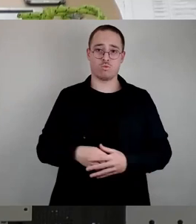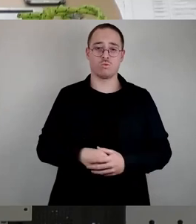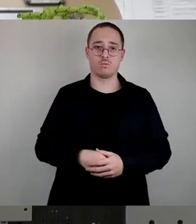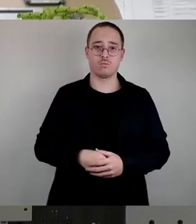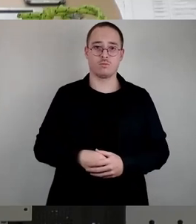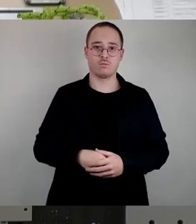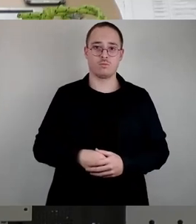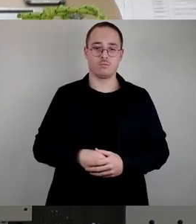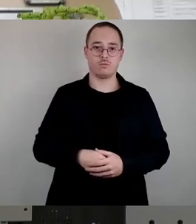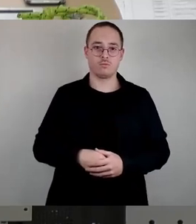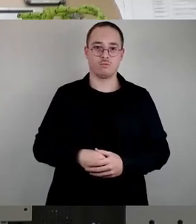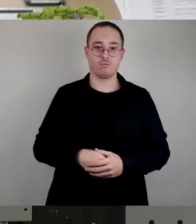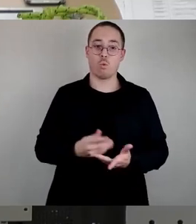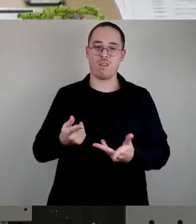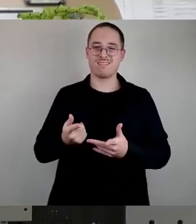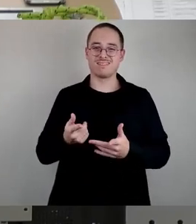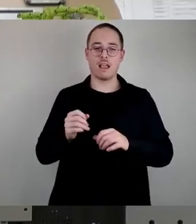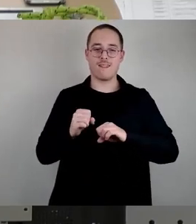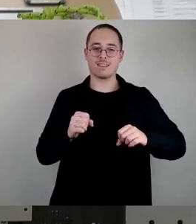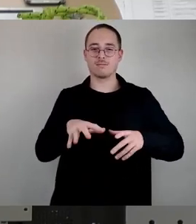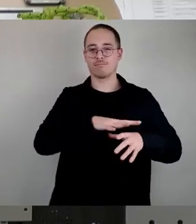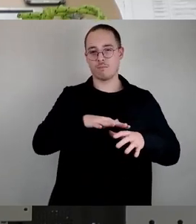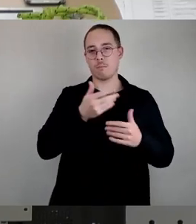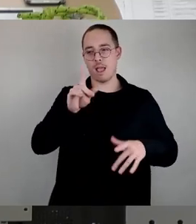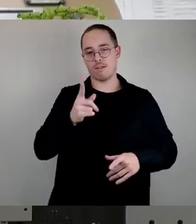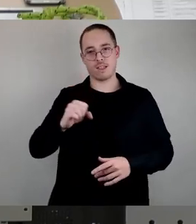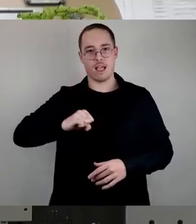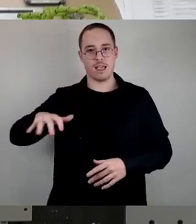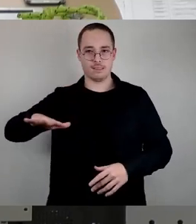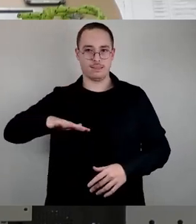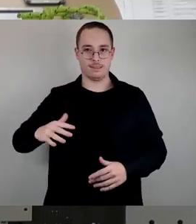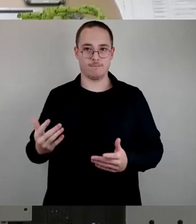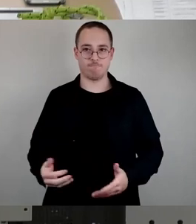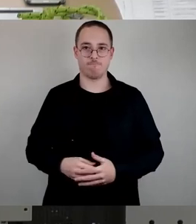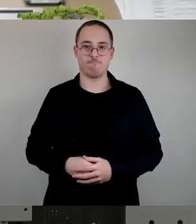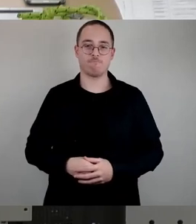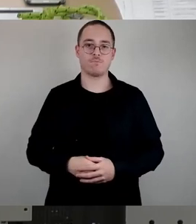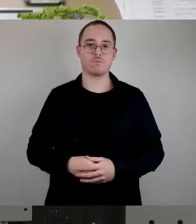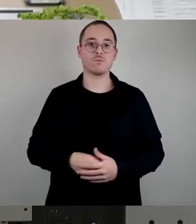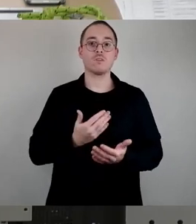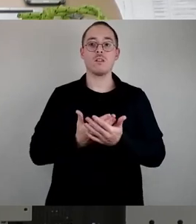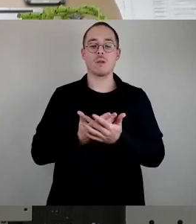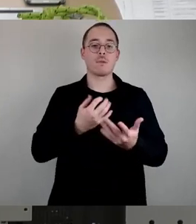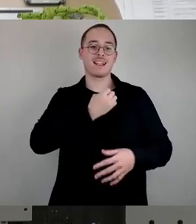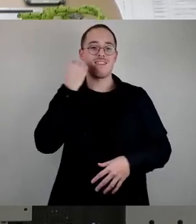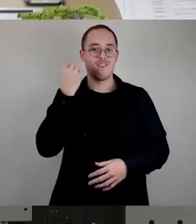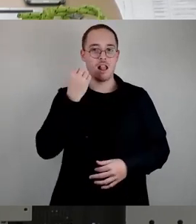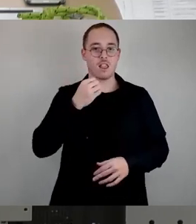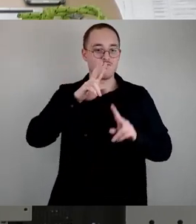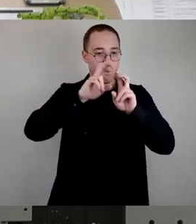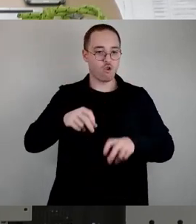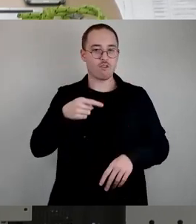repräsentiert als der rechte. Laut dem Institut für interdisziplinäre Konflikt- und Gewaltforschung an der Uni Bielefeld werden 62 Prozent der